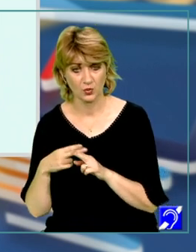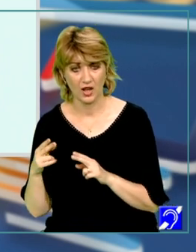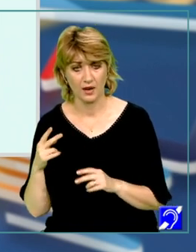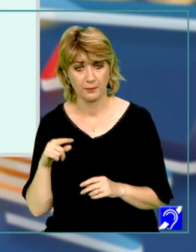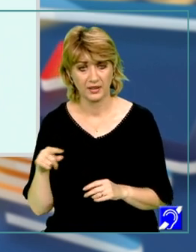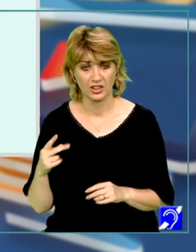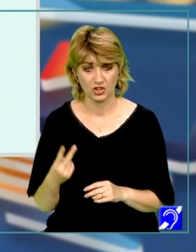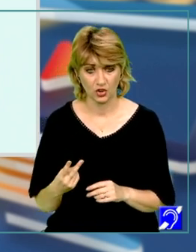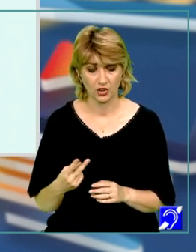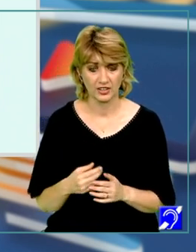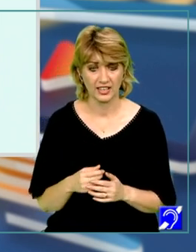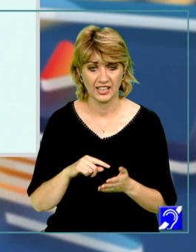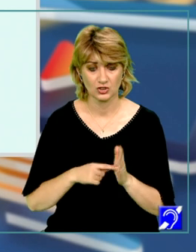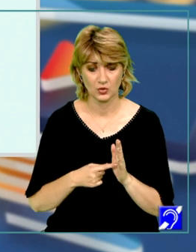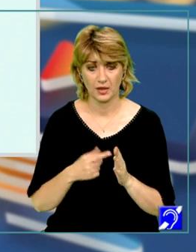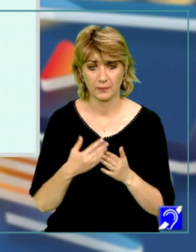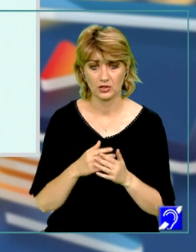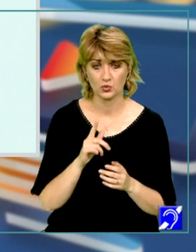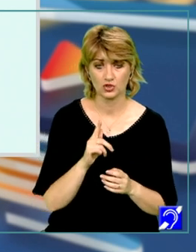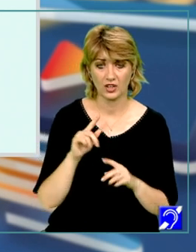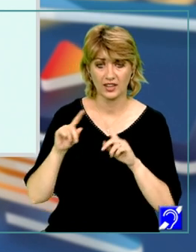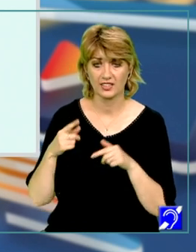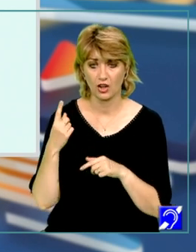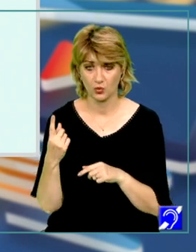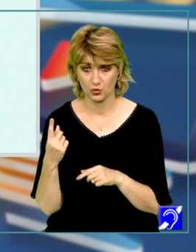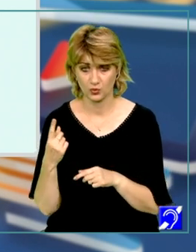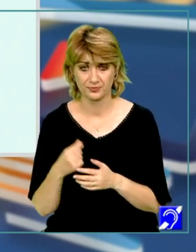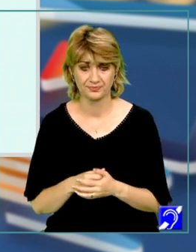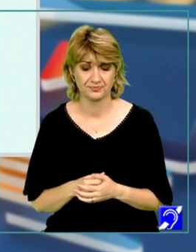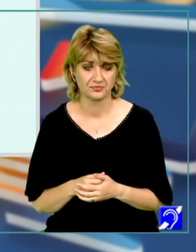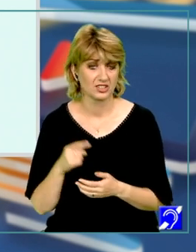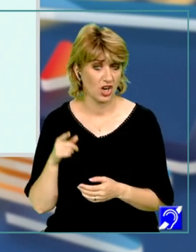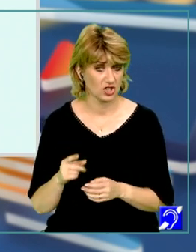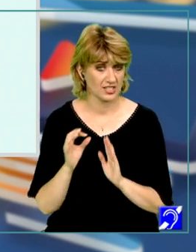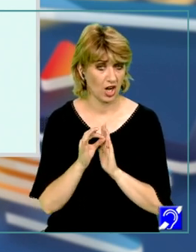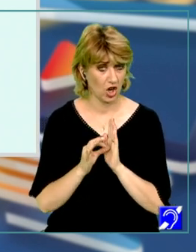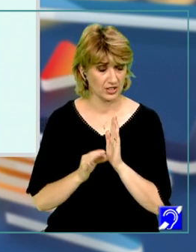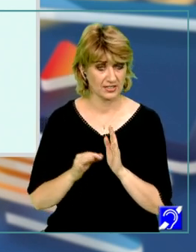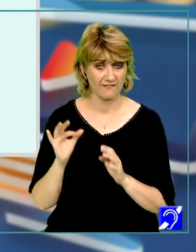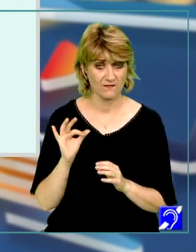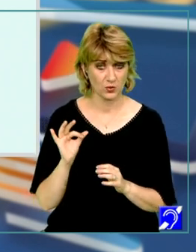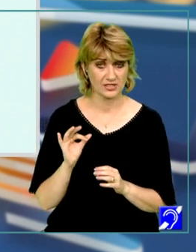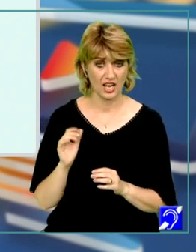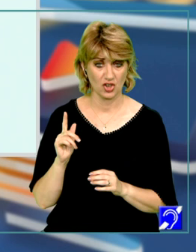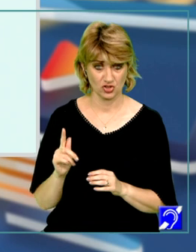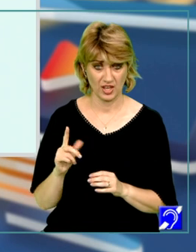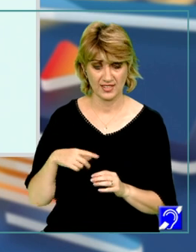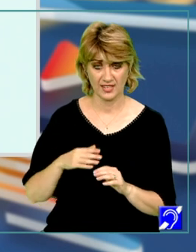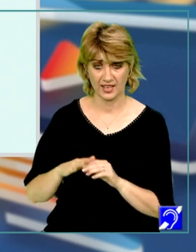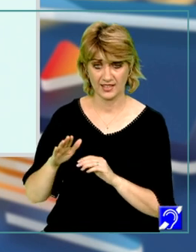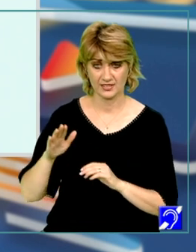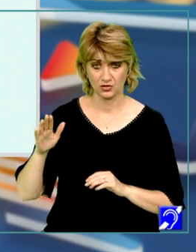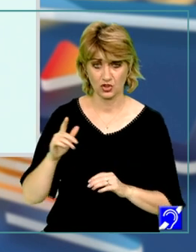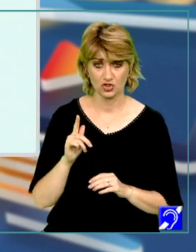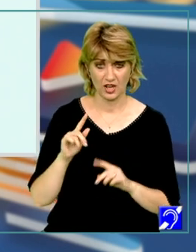rezultatul asociat pentru g de 1, cum în aceste condiții funcția g este crescătoare,